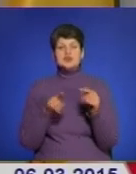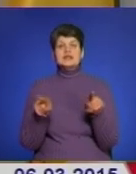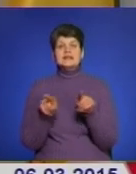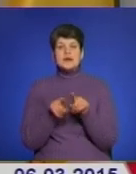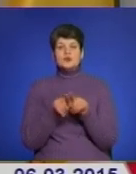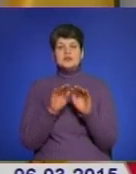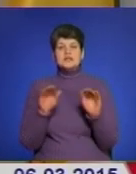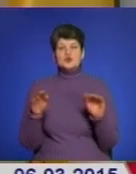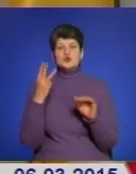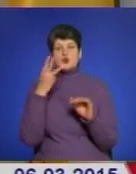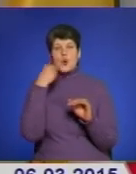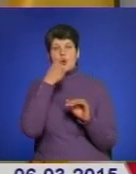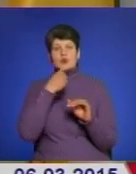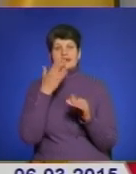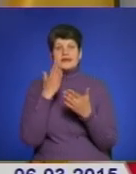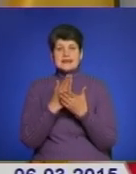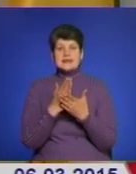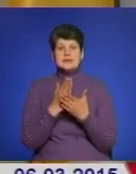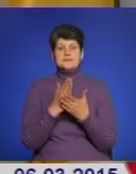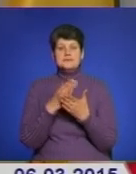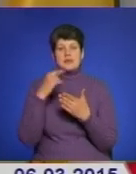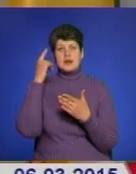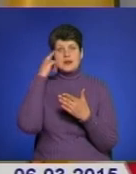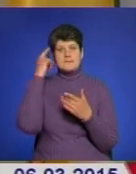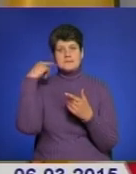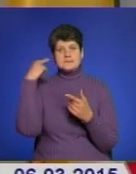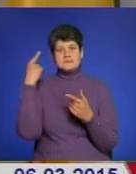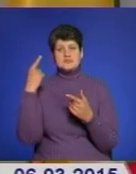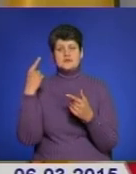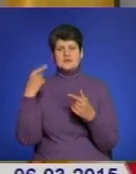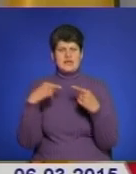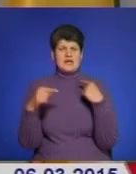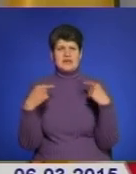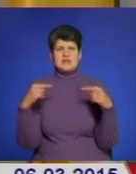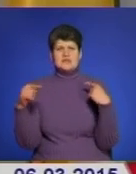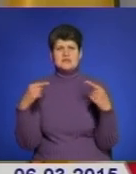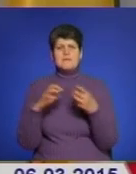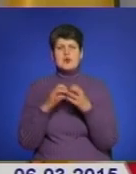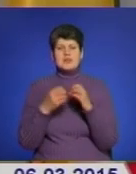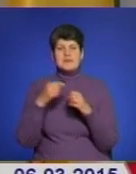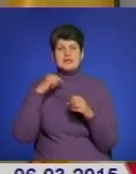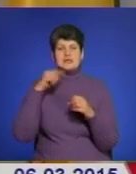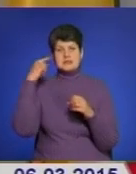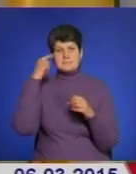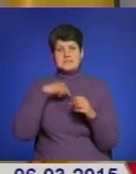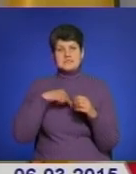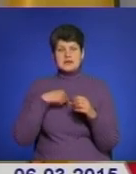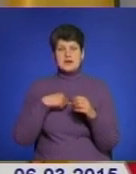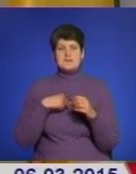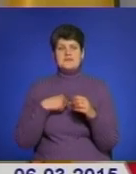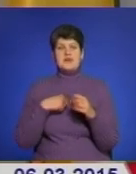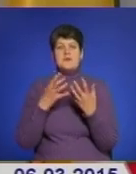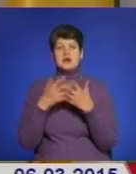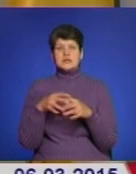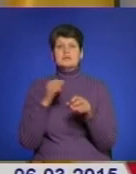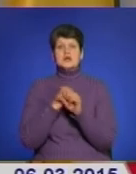з трьох років, яких є затримка психомовного розвитку і різні проблеми з психікою. Апарат працює, і